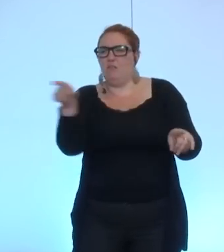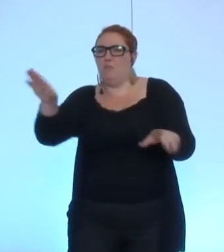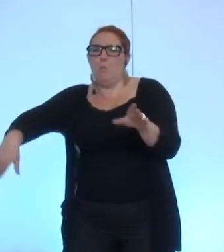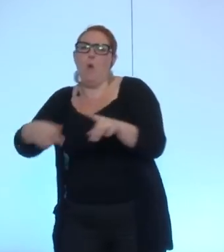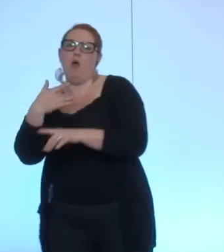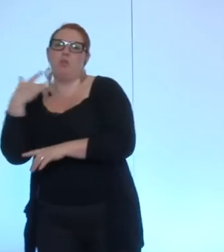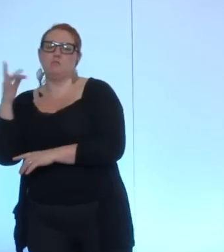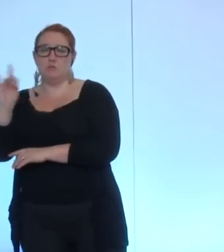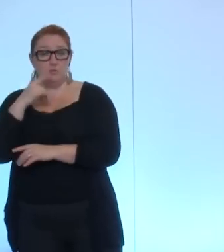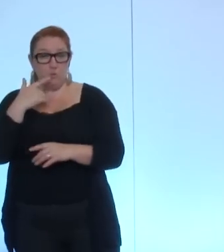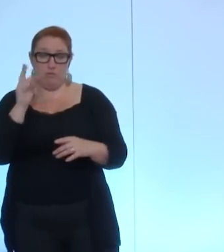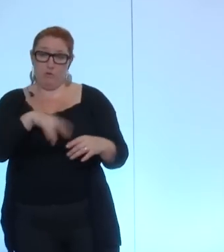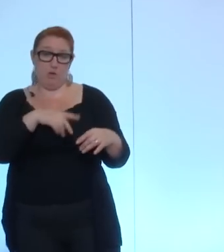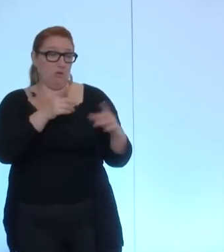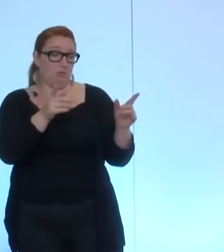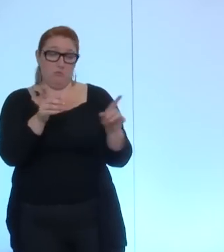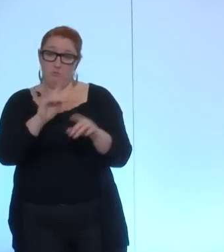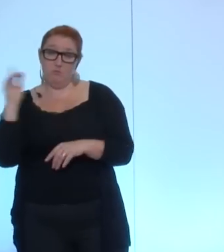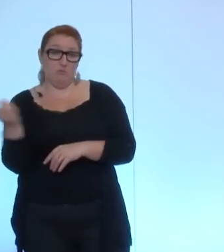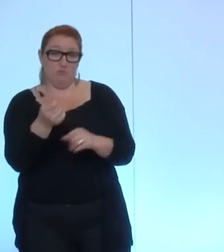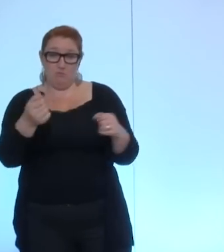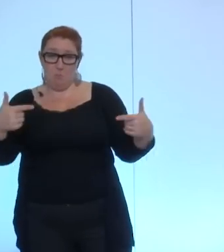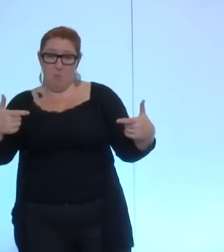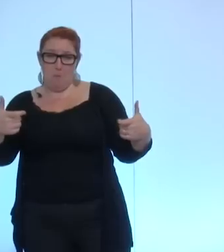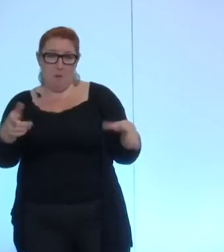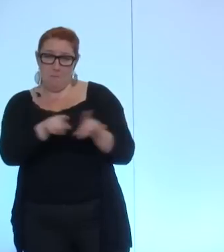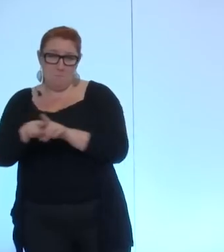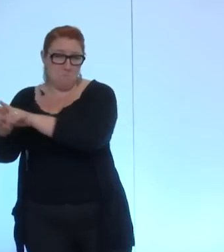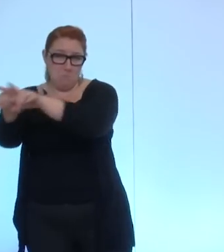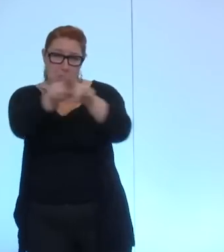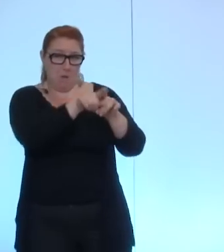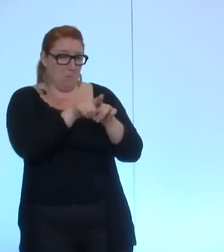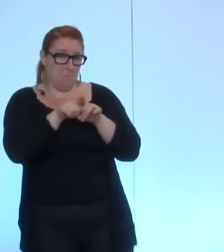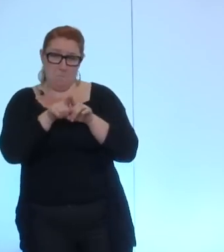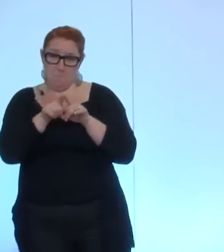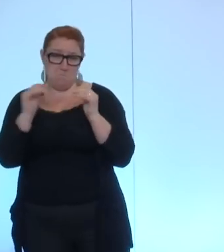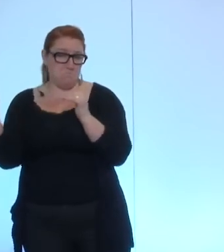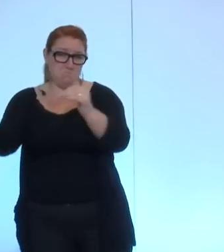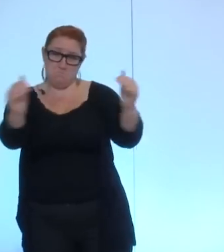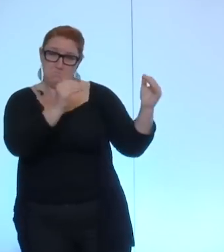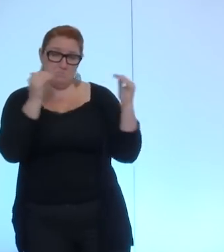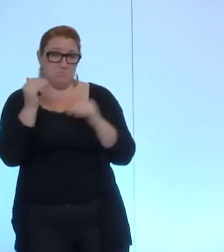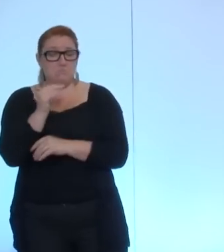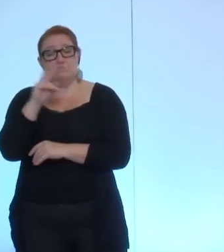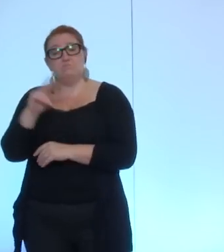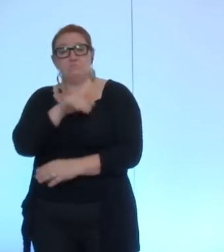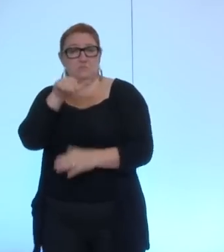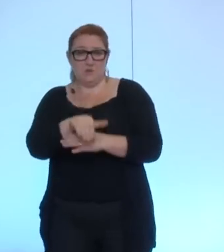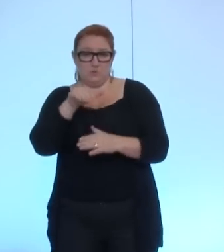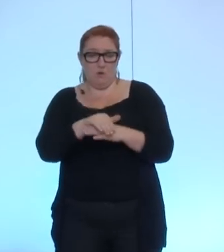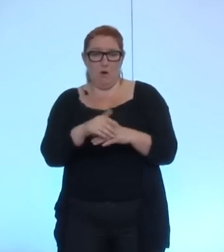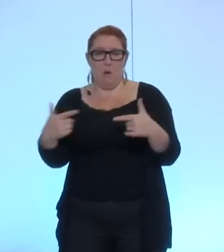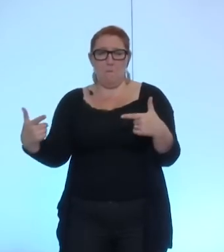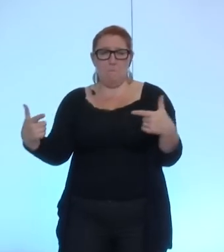en discriminant de soi-disant bons et mauvais conflits non si nous nous tournons ce soir vers le conflit israélo